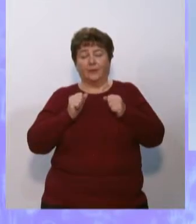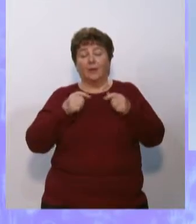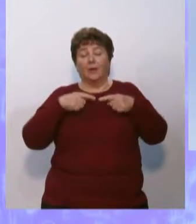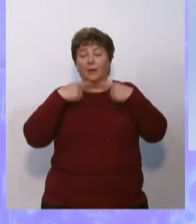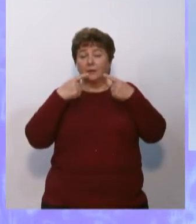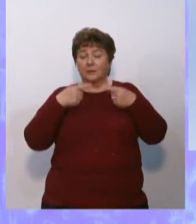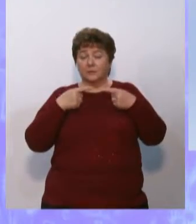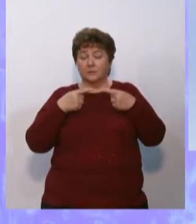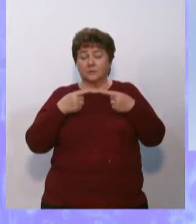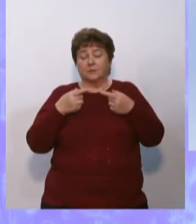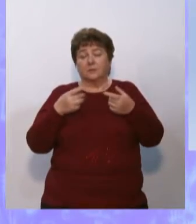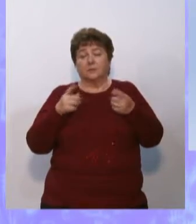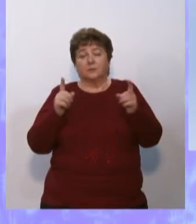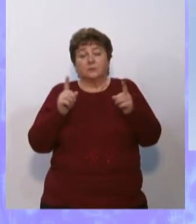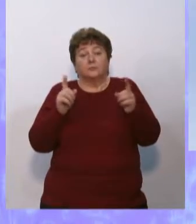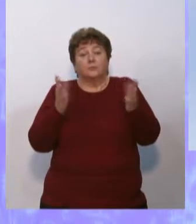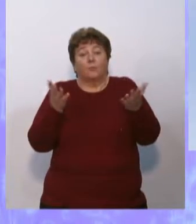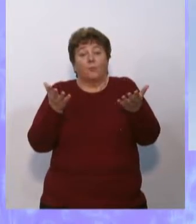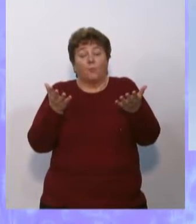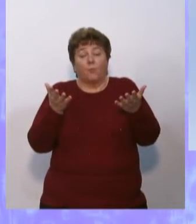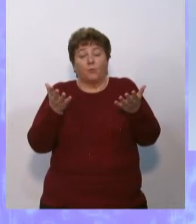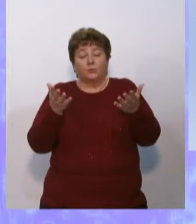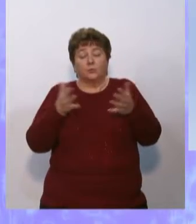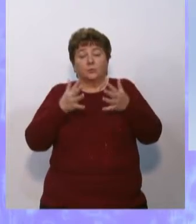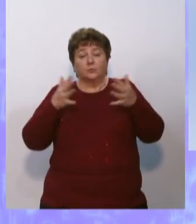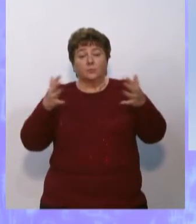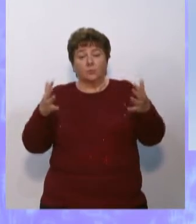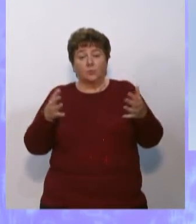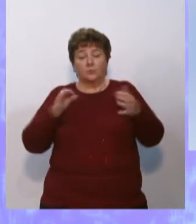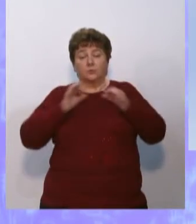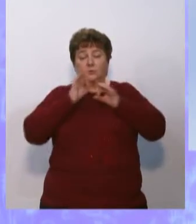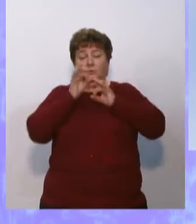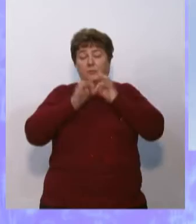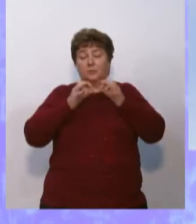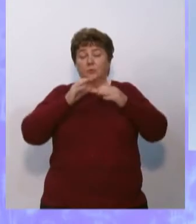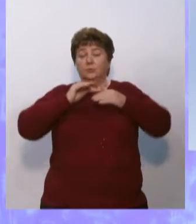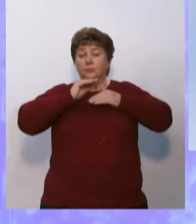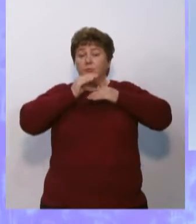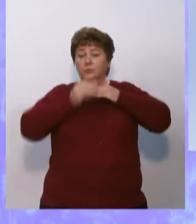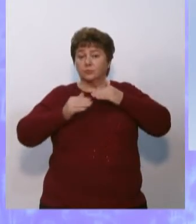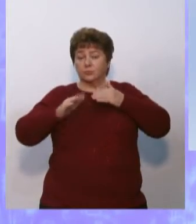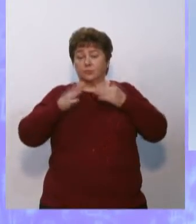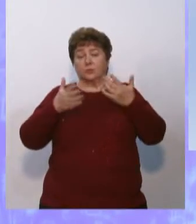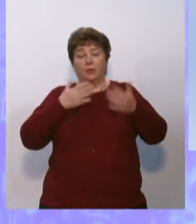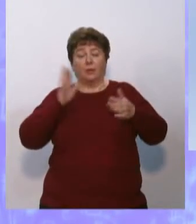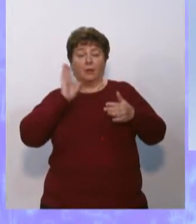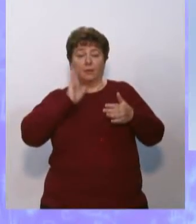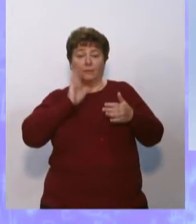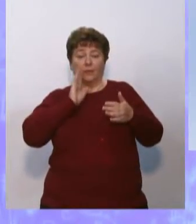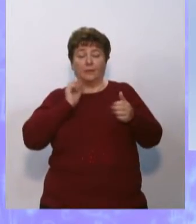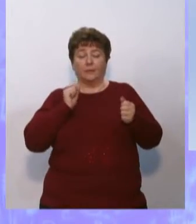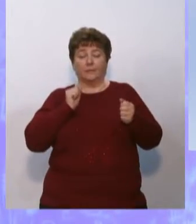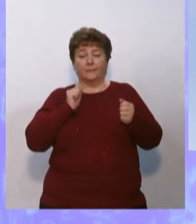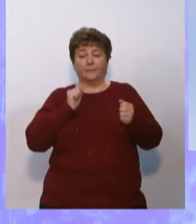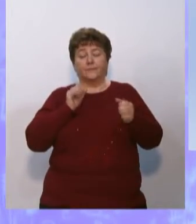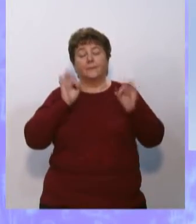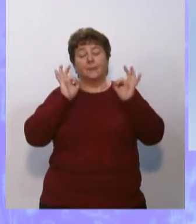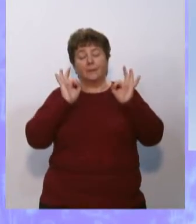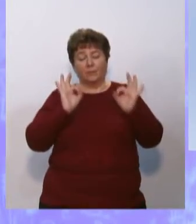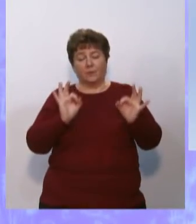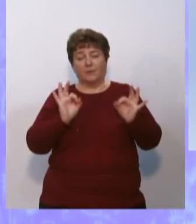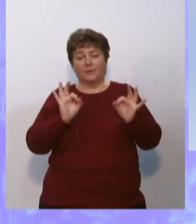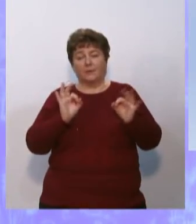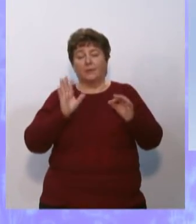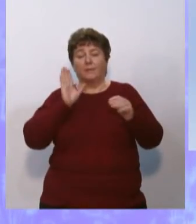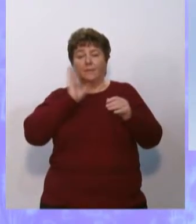Скажите, чего больше на нашей планете? Суши или воды? Правильно.